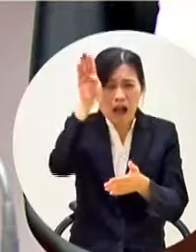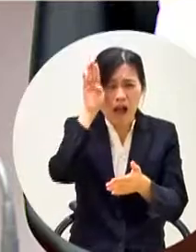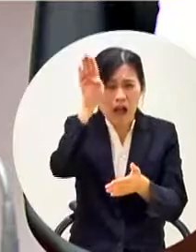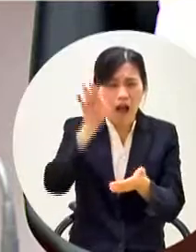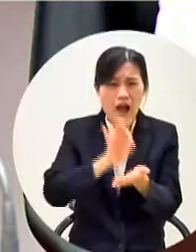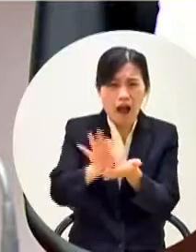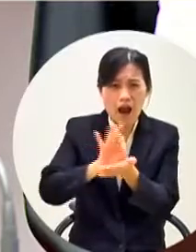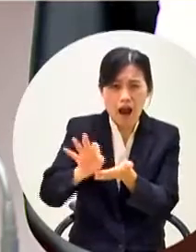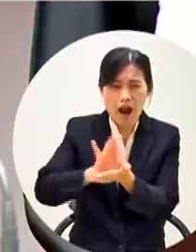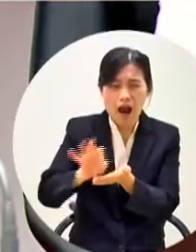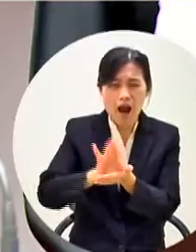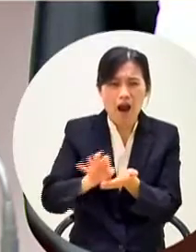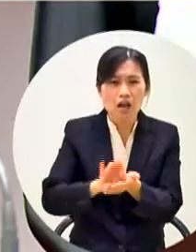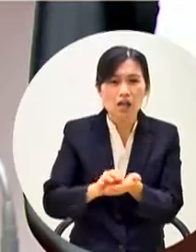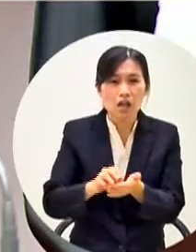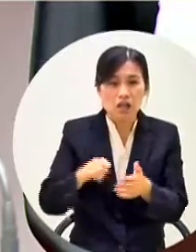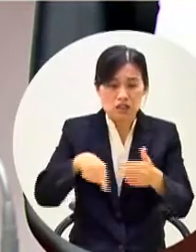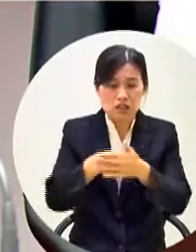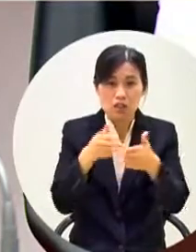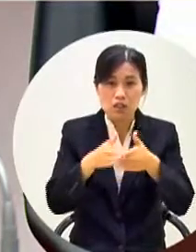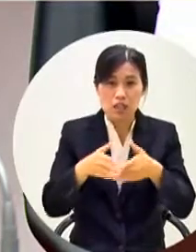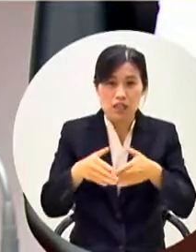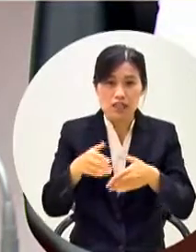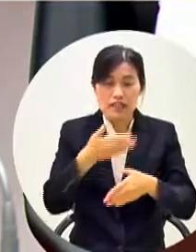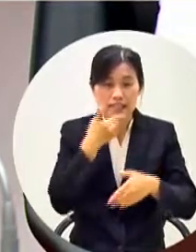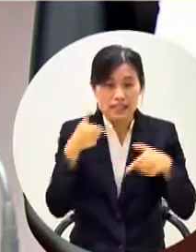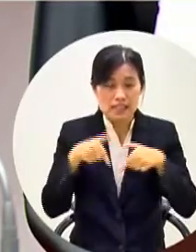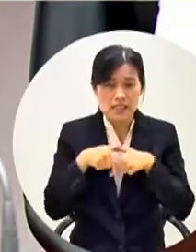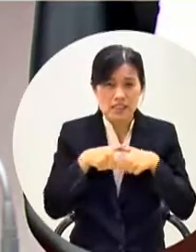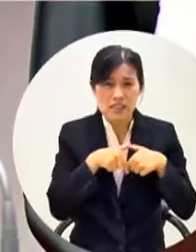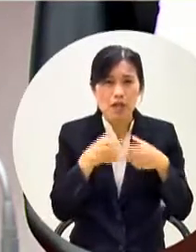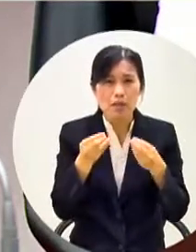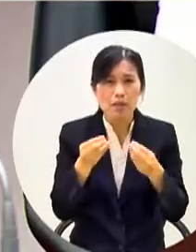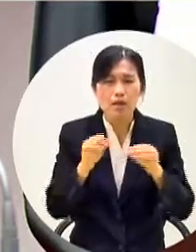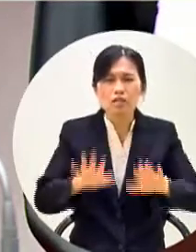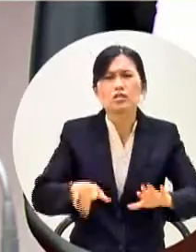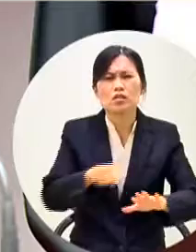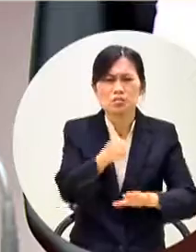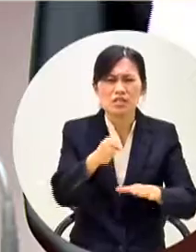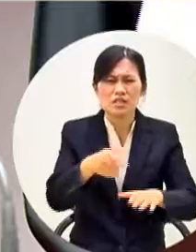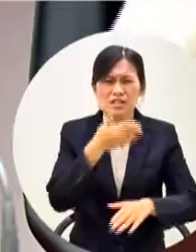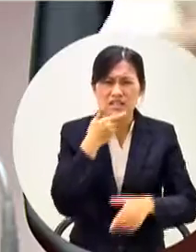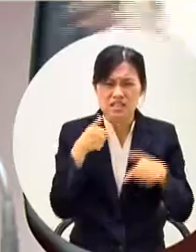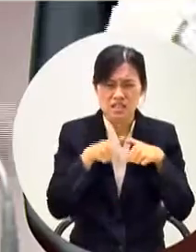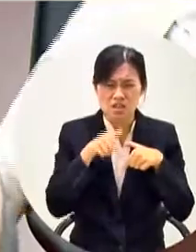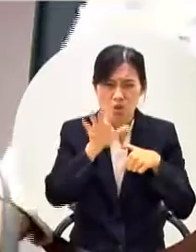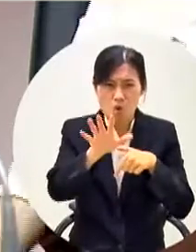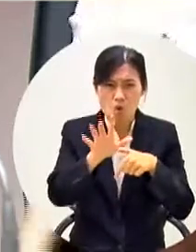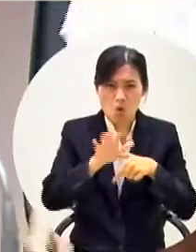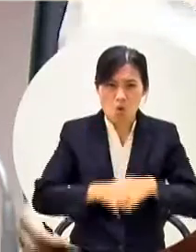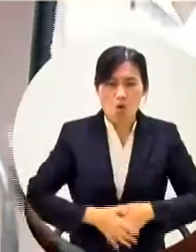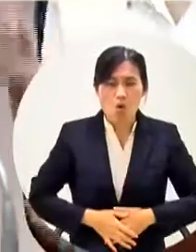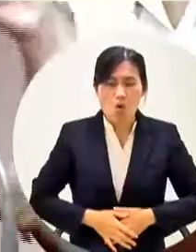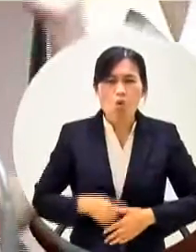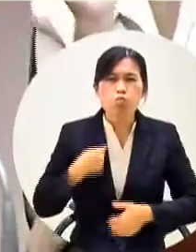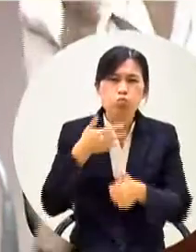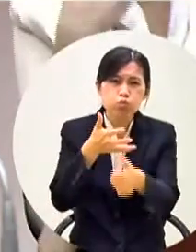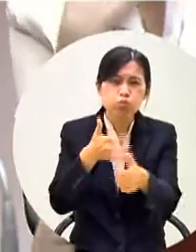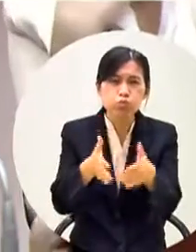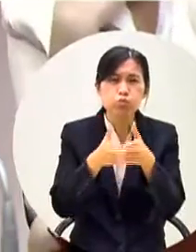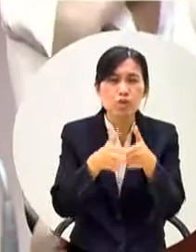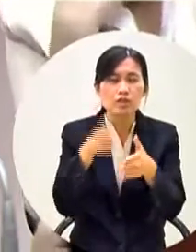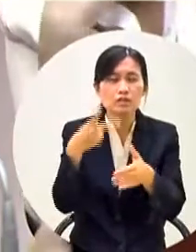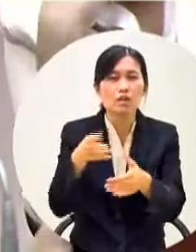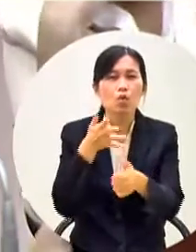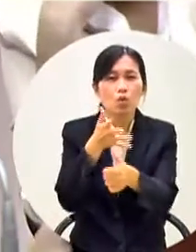只要沒有私心你們現在就是有了私心所以議員才要質詢好我現在要質詢雙語